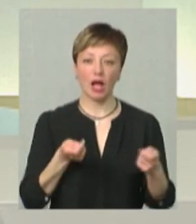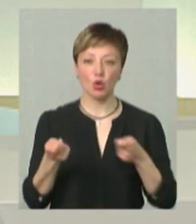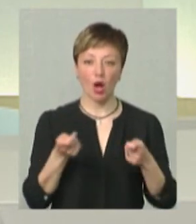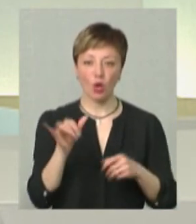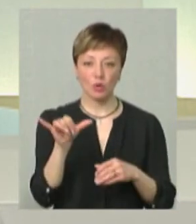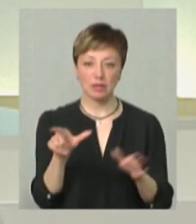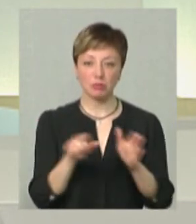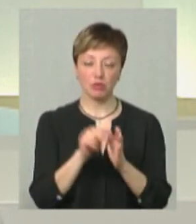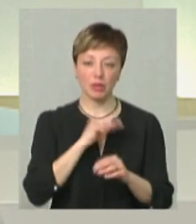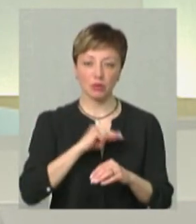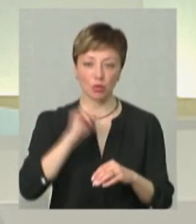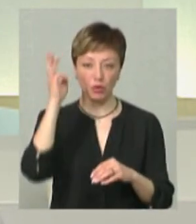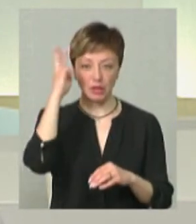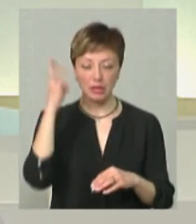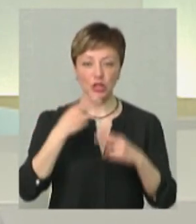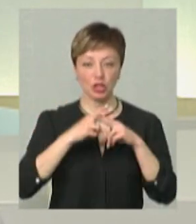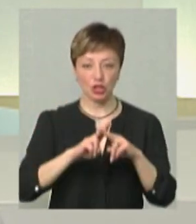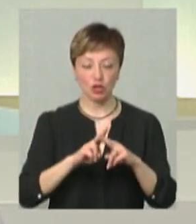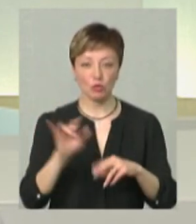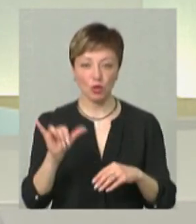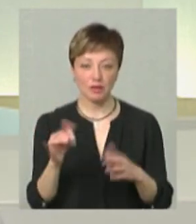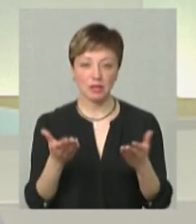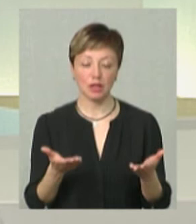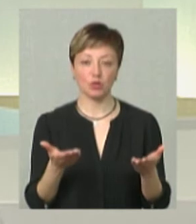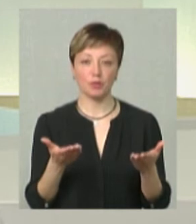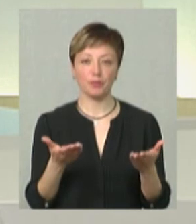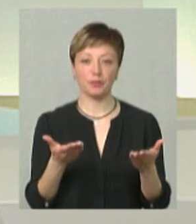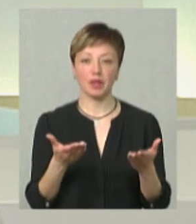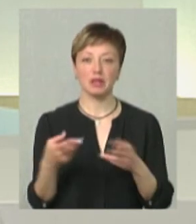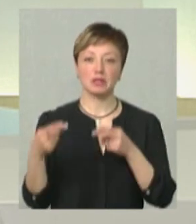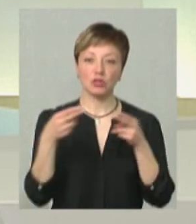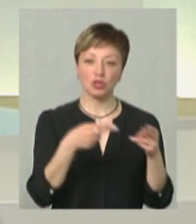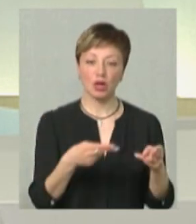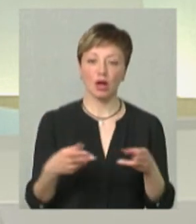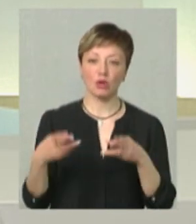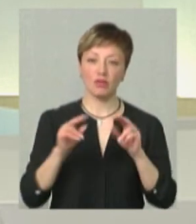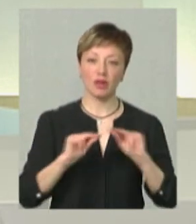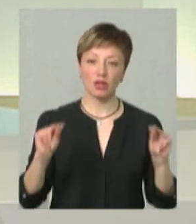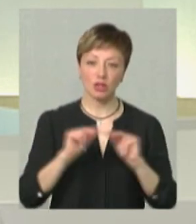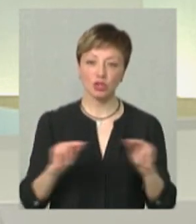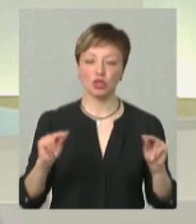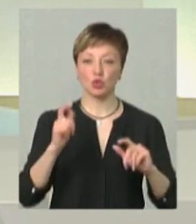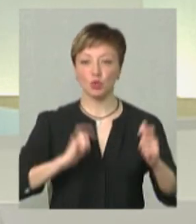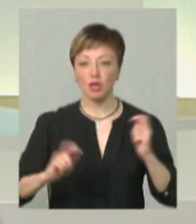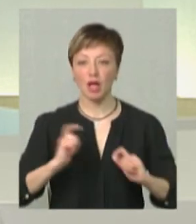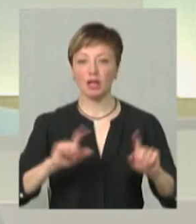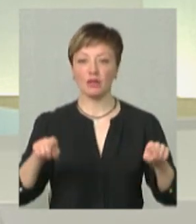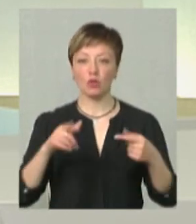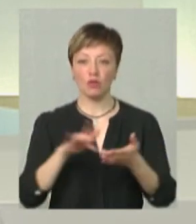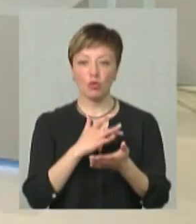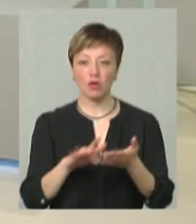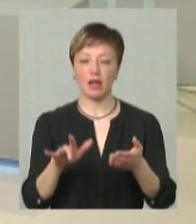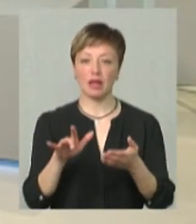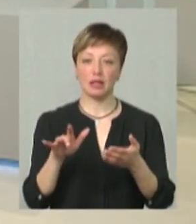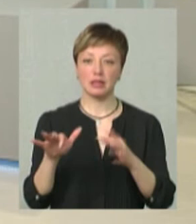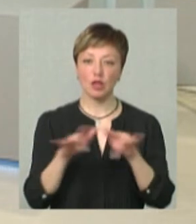співпрацює з Подільським аграрно-технічним університетом. До них заїжджають вже і викладачі, і студенти, відновлена бухгалтерія,